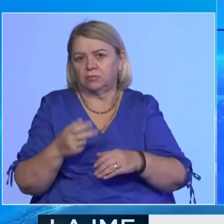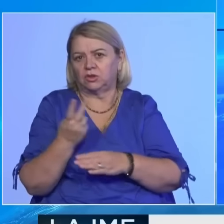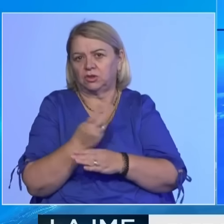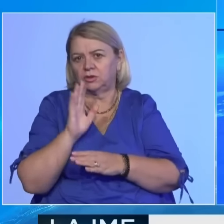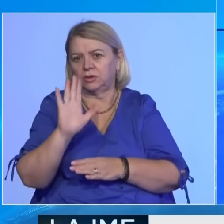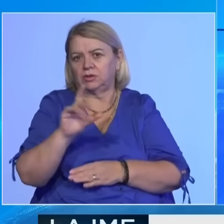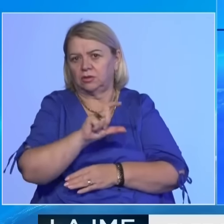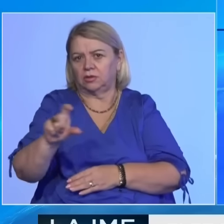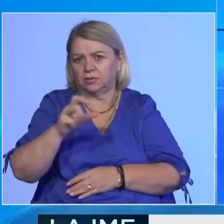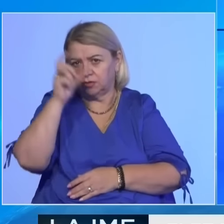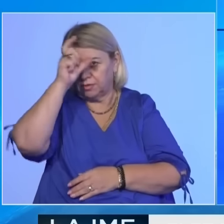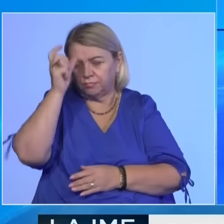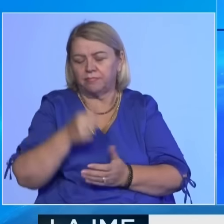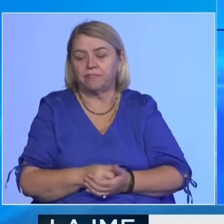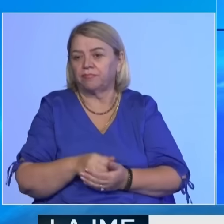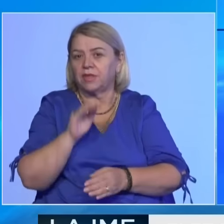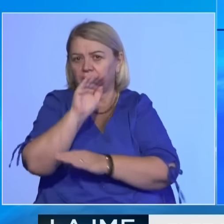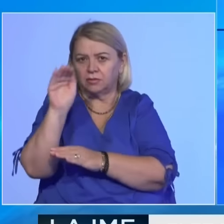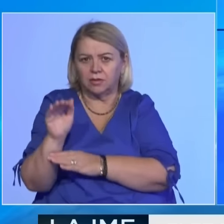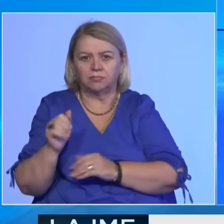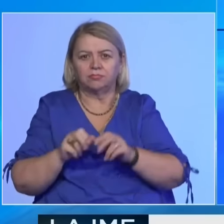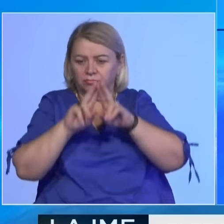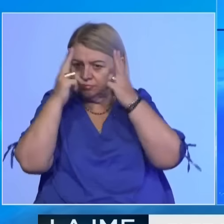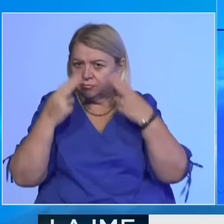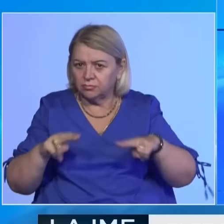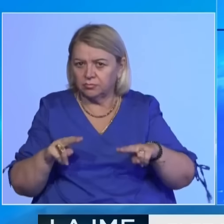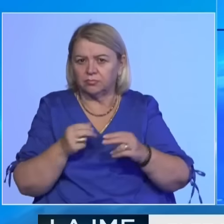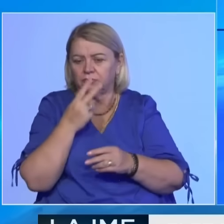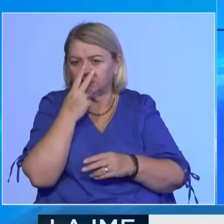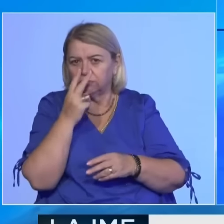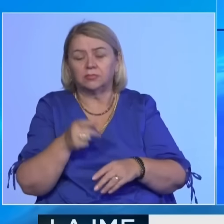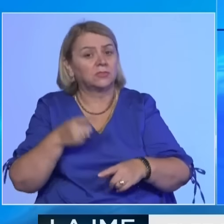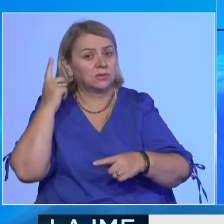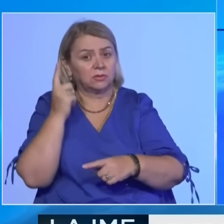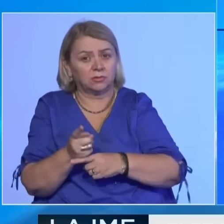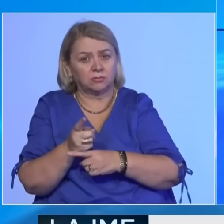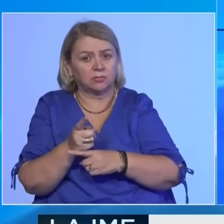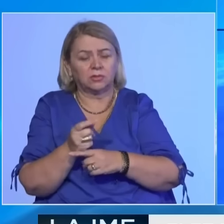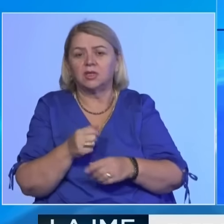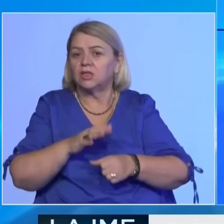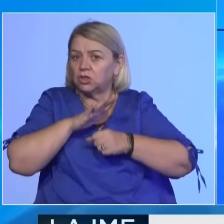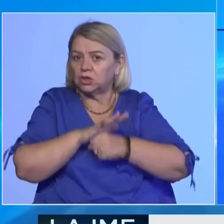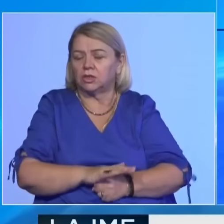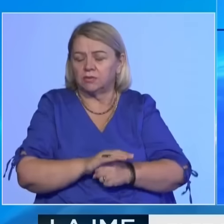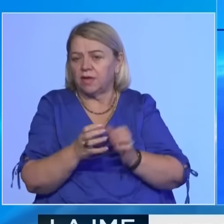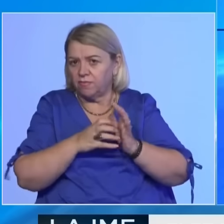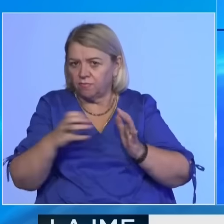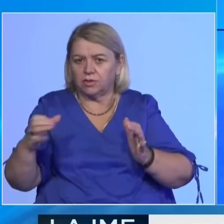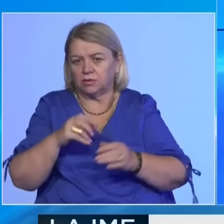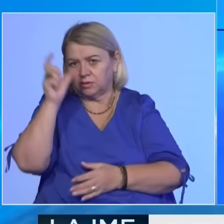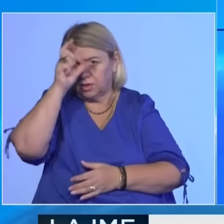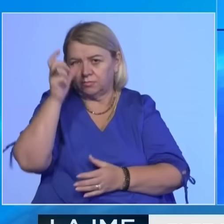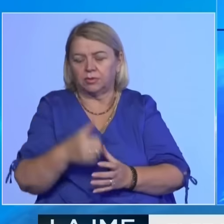sërbë. Osmani i ka bërthirje bashkësisë ndërkomtare që të dal me qëndrim publik për shkeljet e bashkëshme të